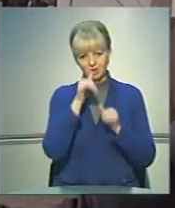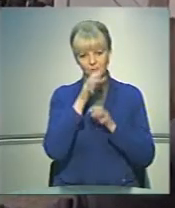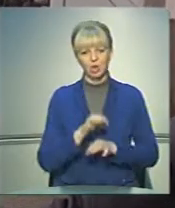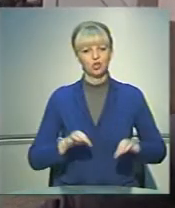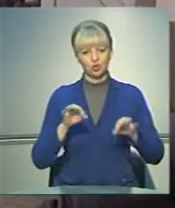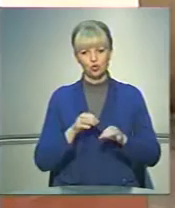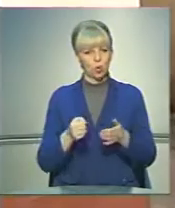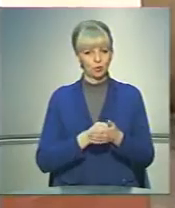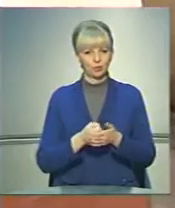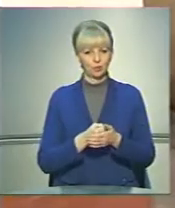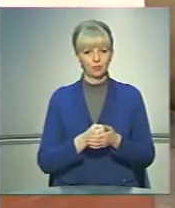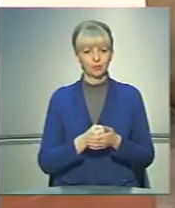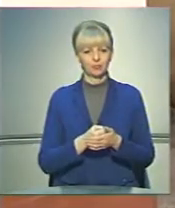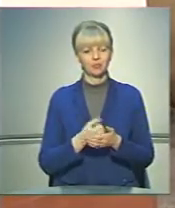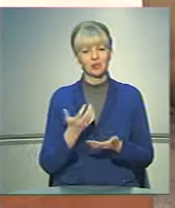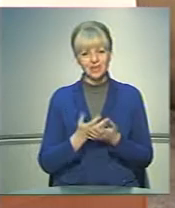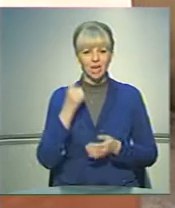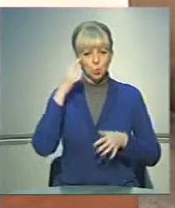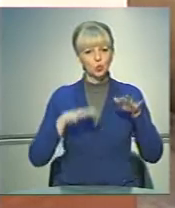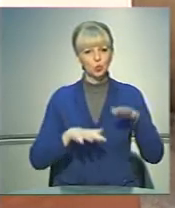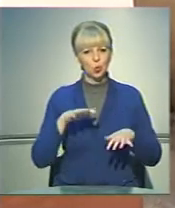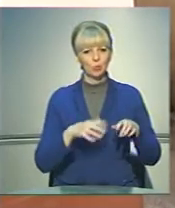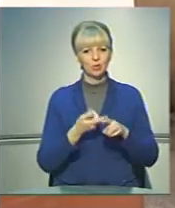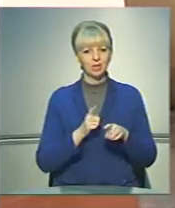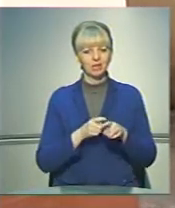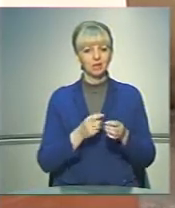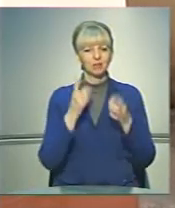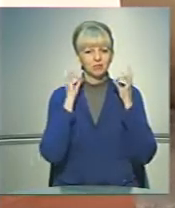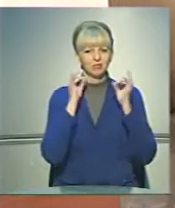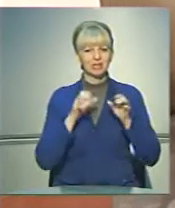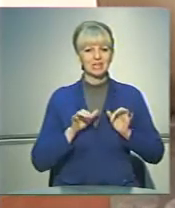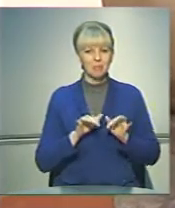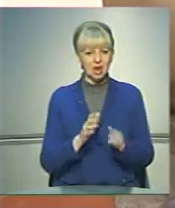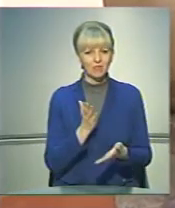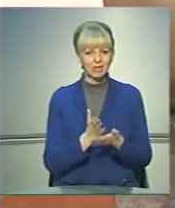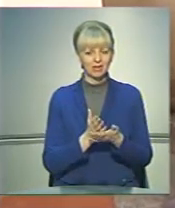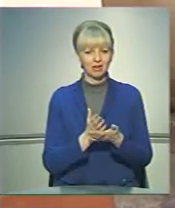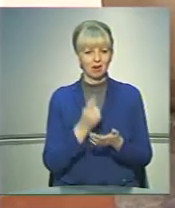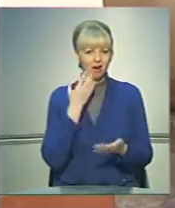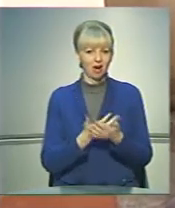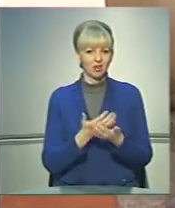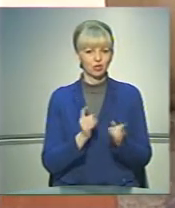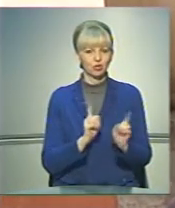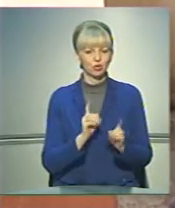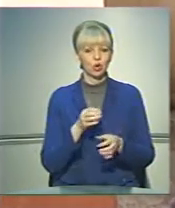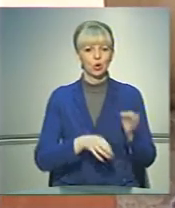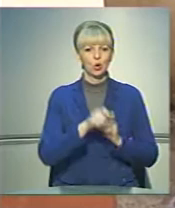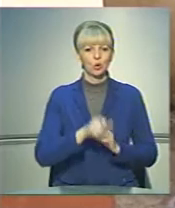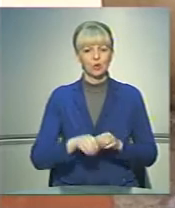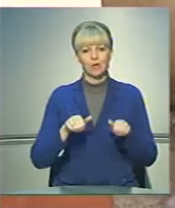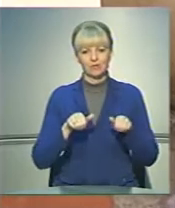нічого відсудити. Є деякі сумніви, іноді такі гучні справи. Кажуть, що судді